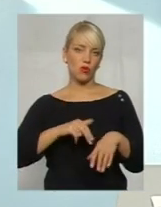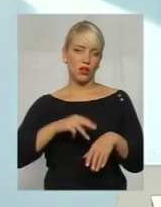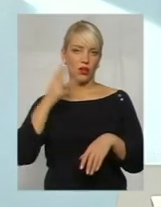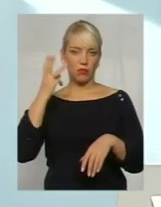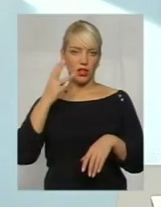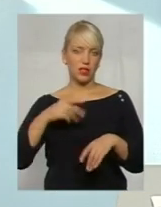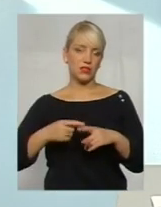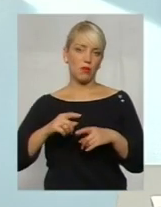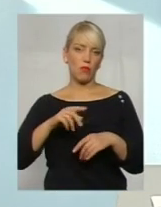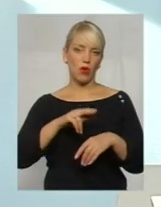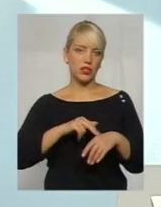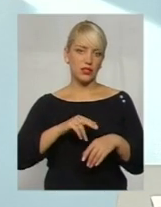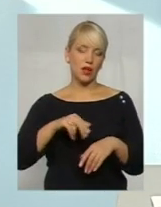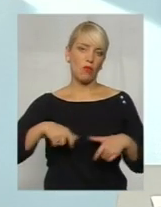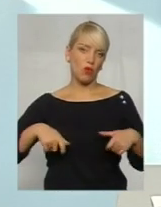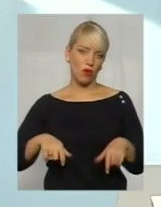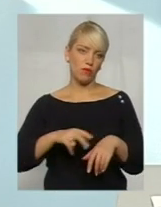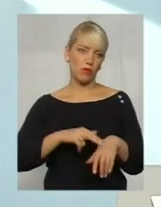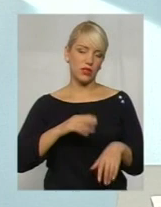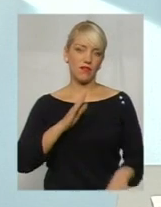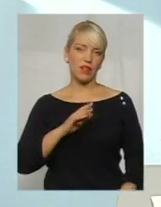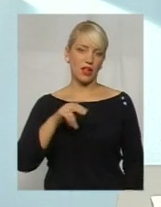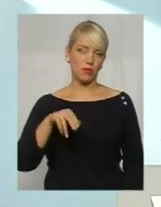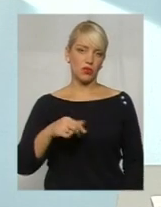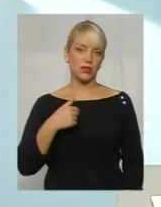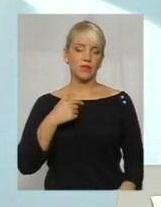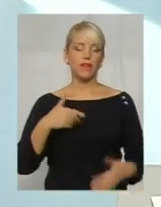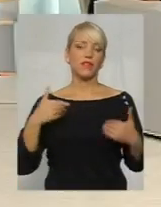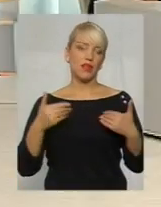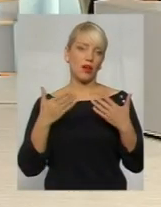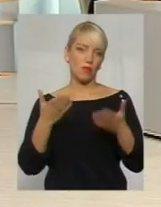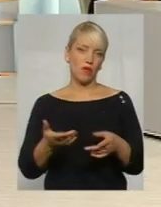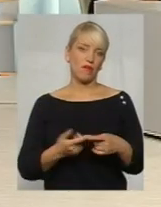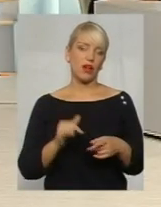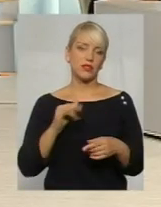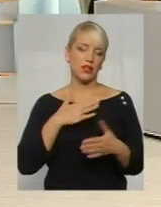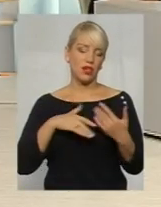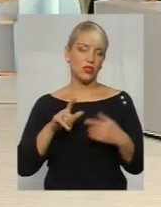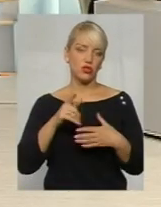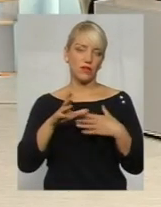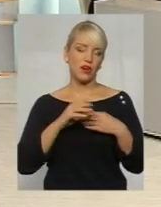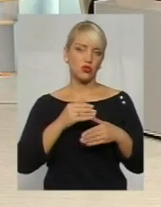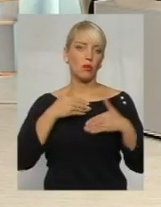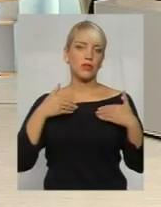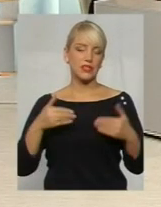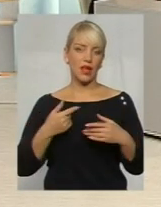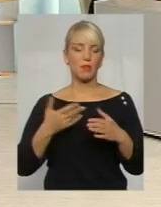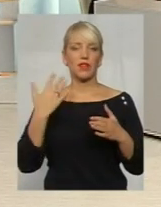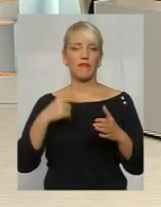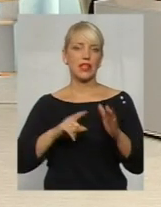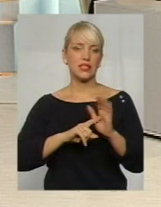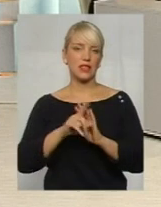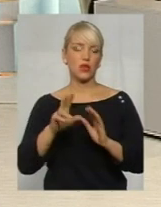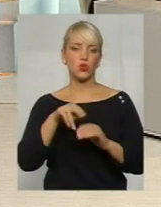полковник поліції Валерій Анісів. Мої вітання. Вітаю вас. Рада, що ви сьогодні з нами і давайте зразу до суті. Скажіть,